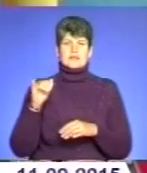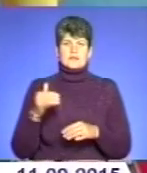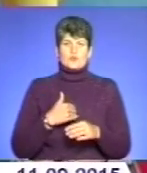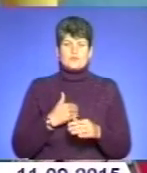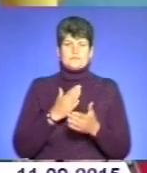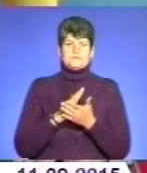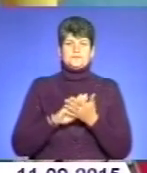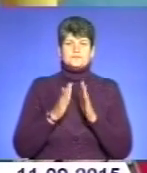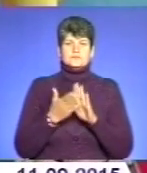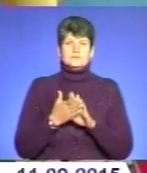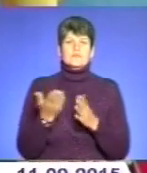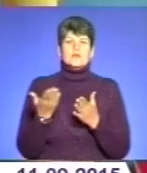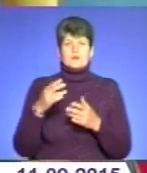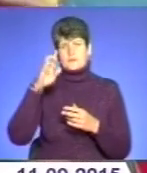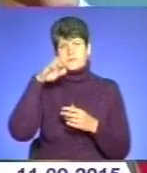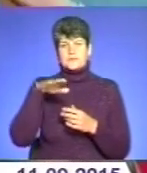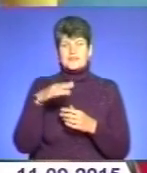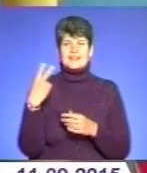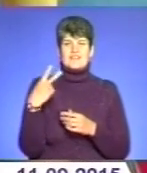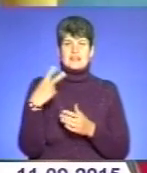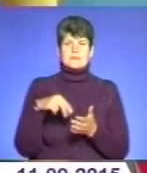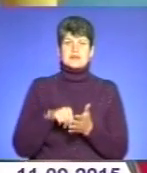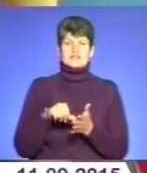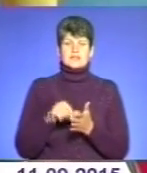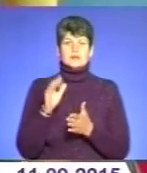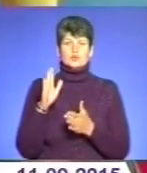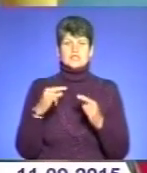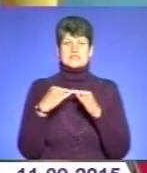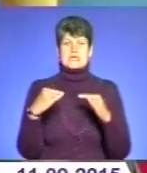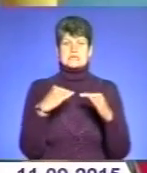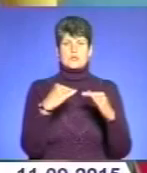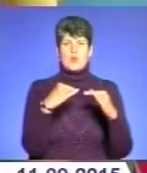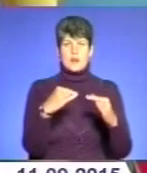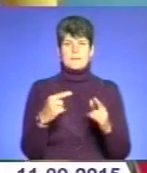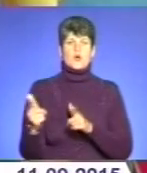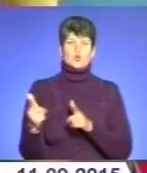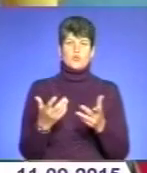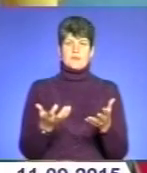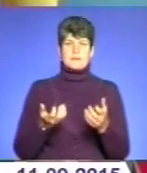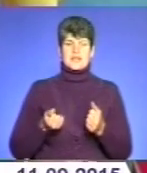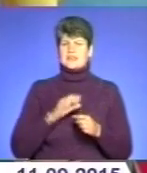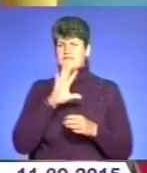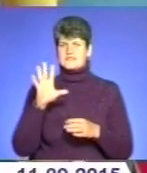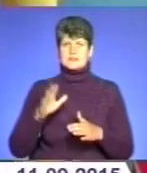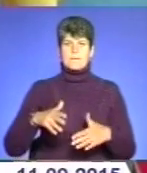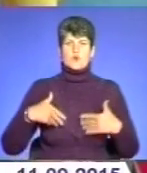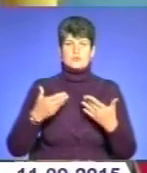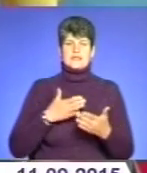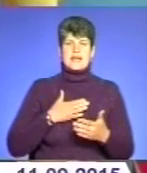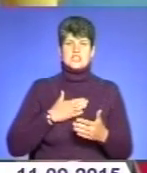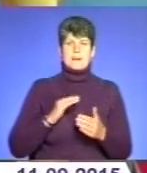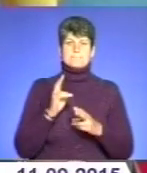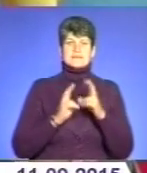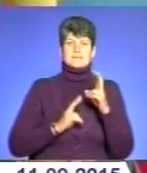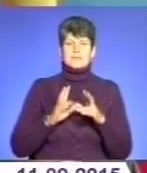контакти з якоюсь країною, 20 представників буде за столами, готові прийняти всі пропозиції наших підприємств і